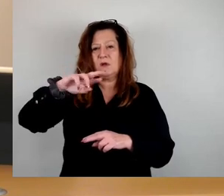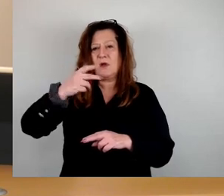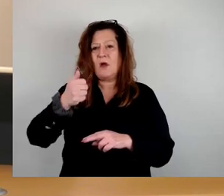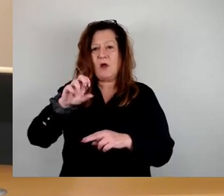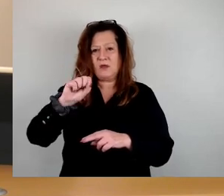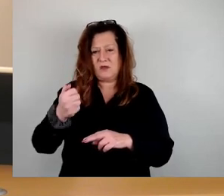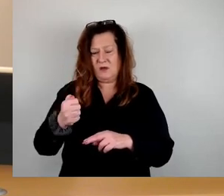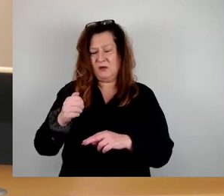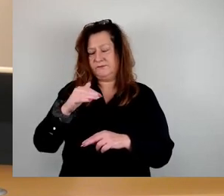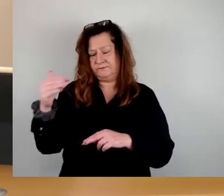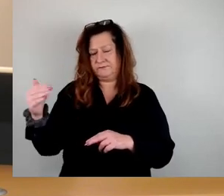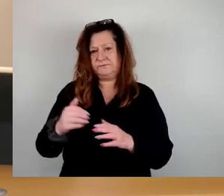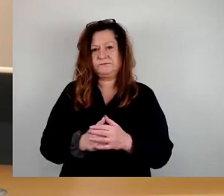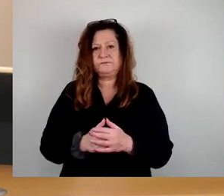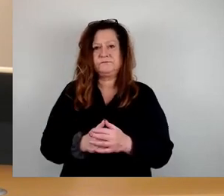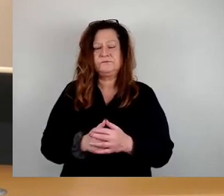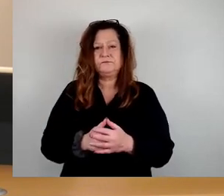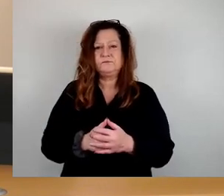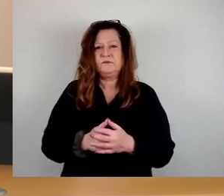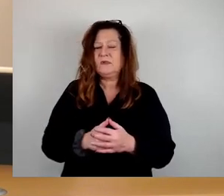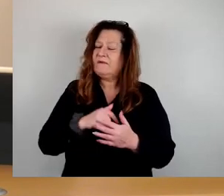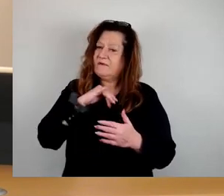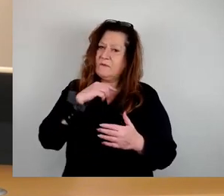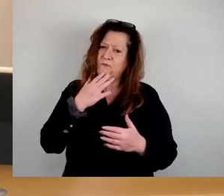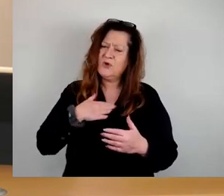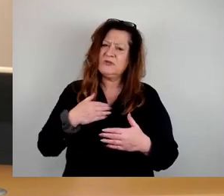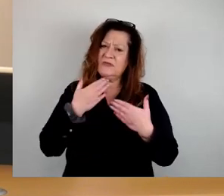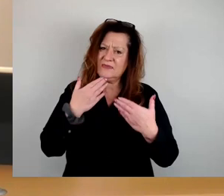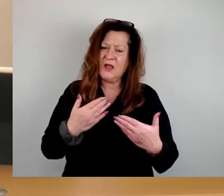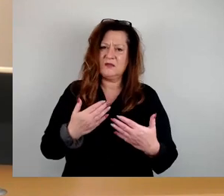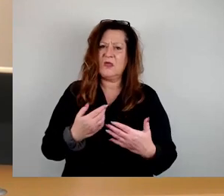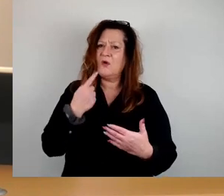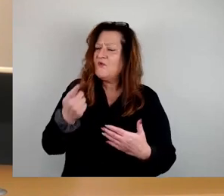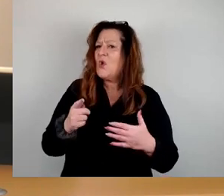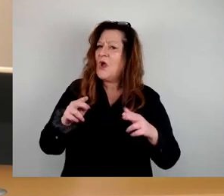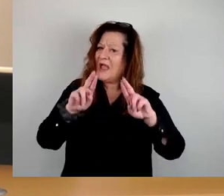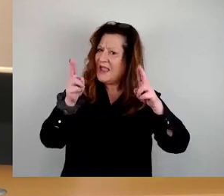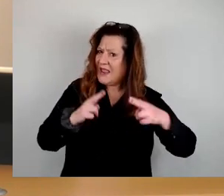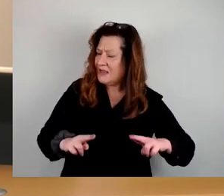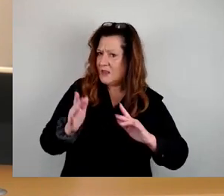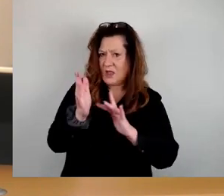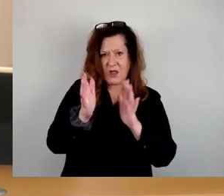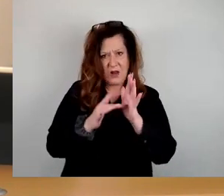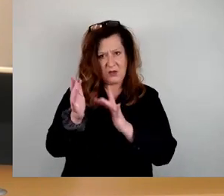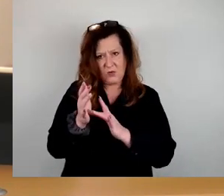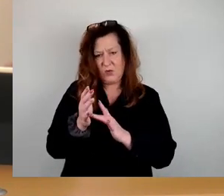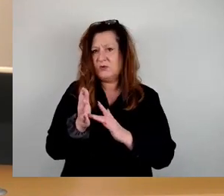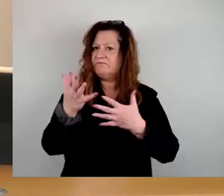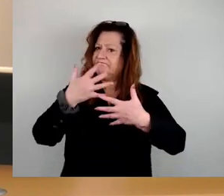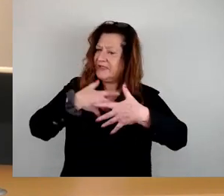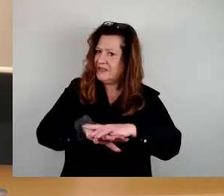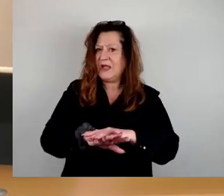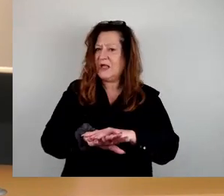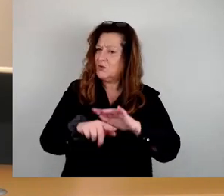die sich teilweise seit vielen Jahren für den interreligiösen Austausch und die Integration von Zugewandern in unserer Stadt engagieren.